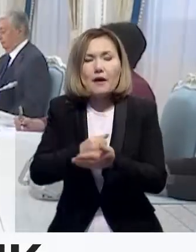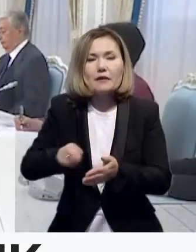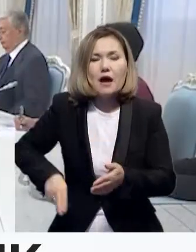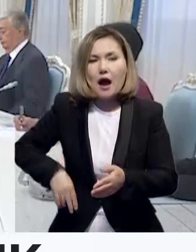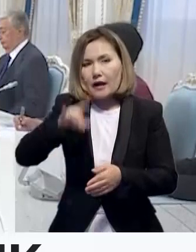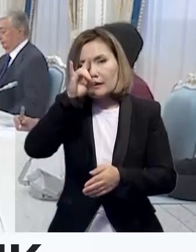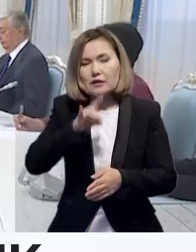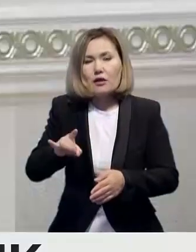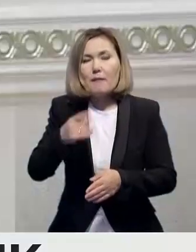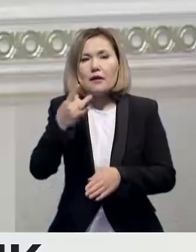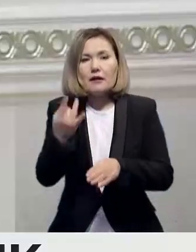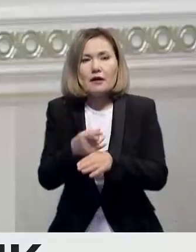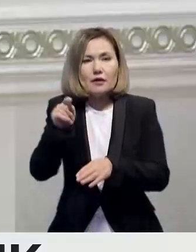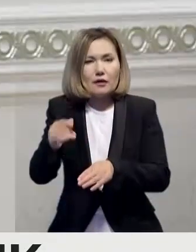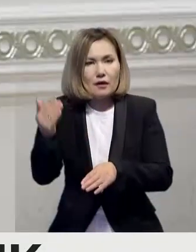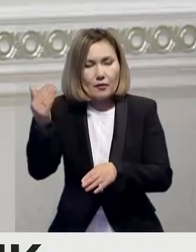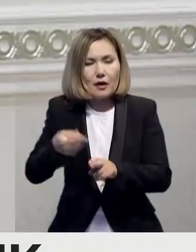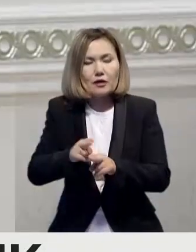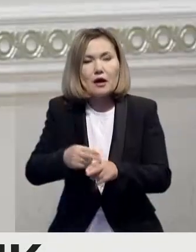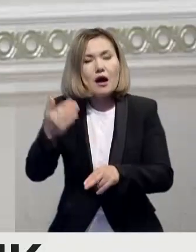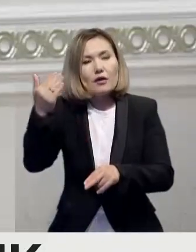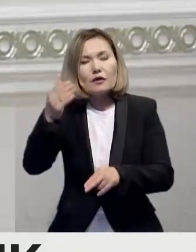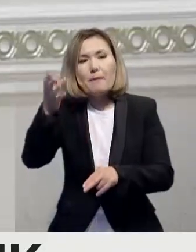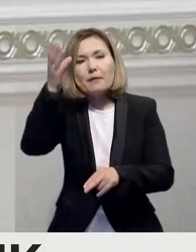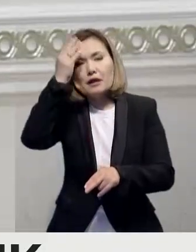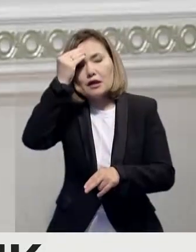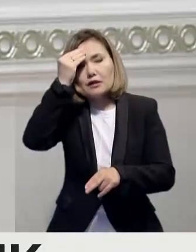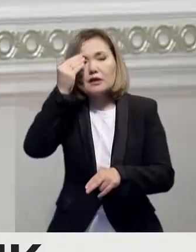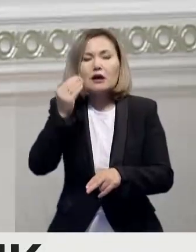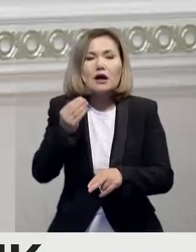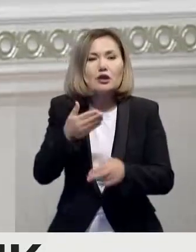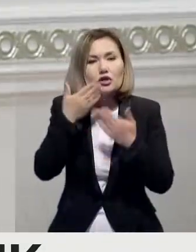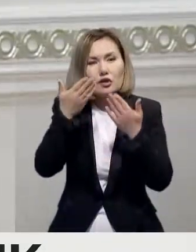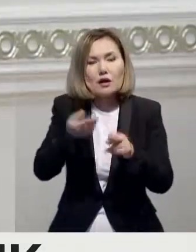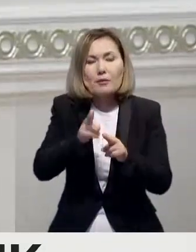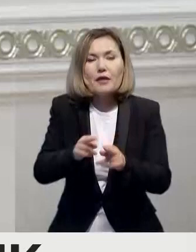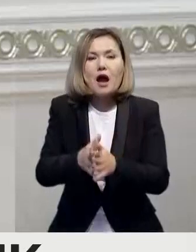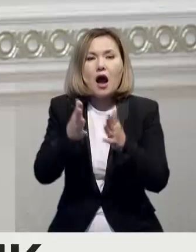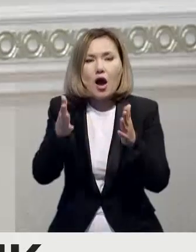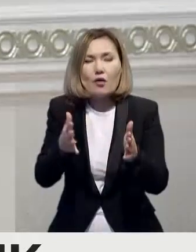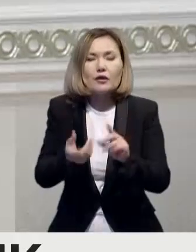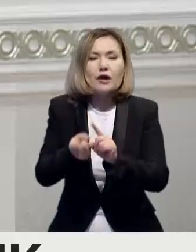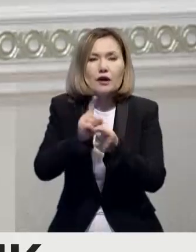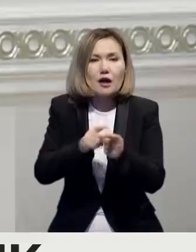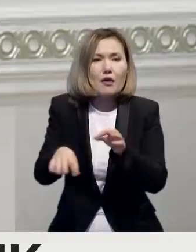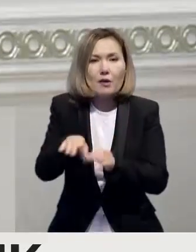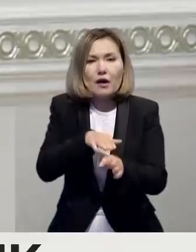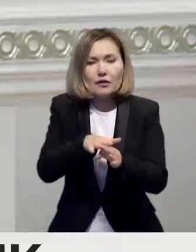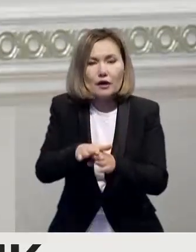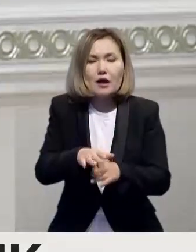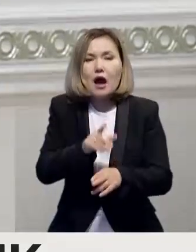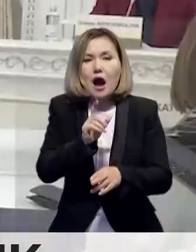алғаш келуі миманнан әсерін сұрадық. Одыры Азуле елде жүзгі асырлып жатқан ауқымды реформаларға, соның ішінде